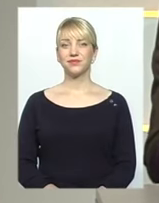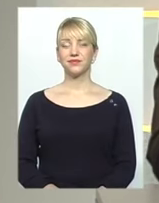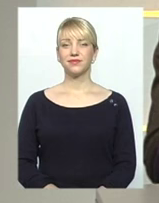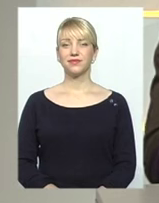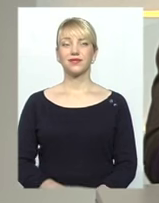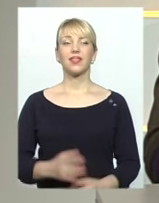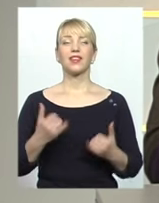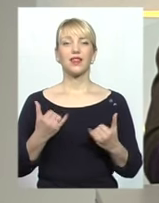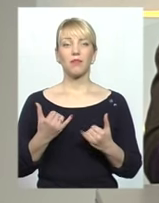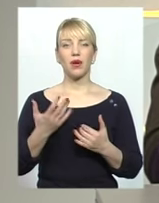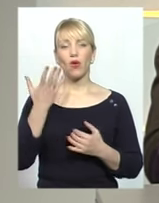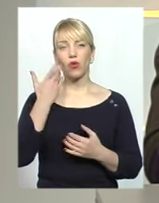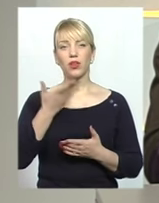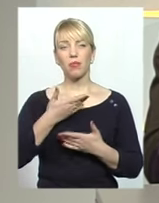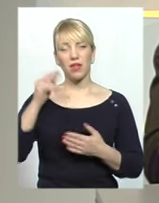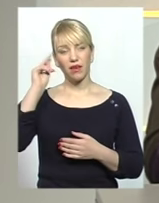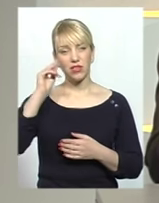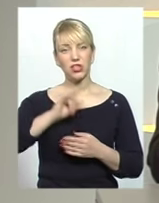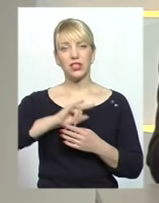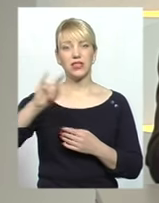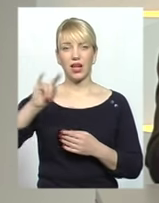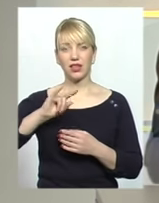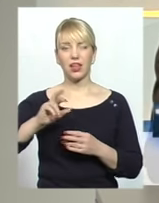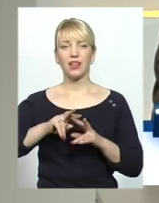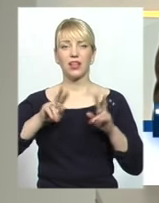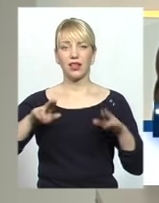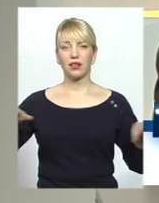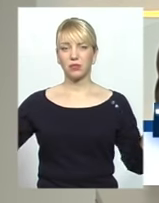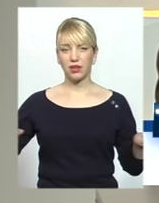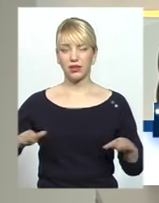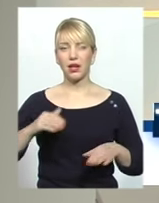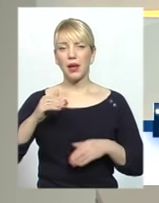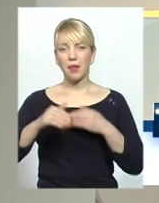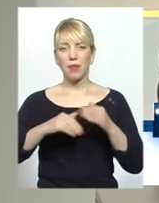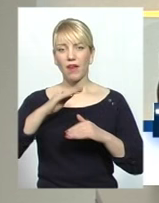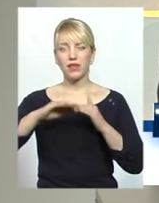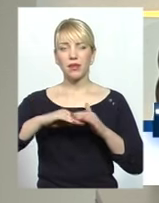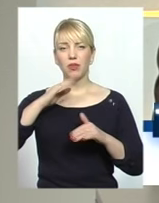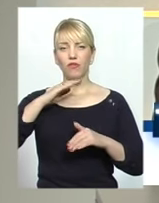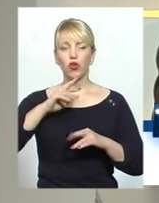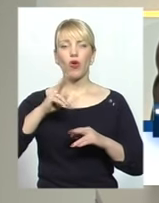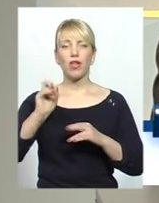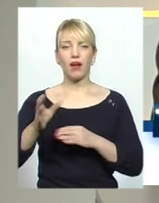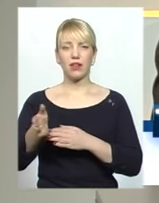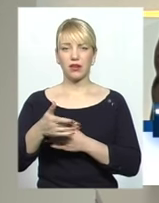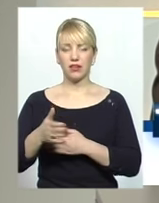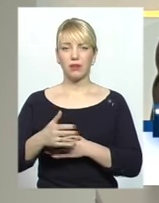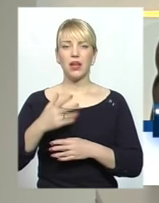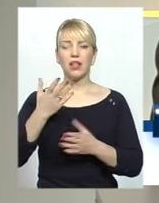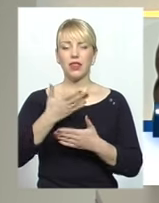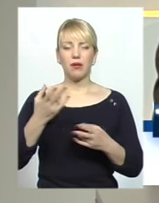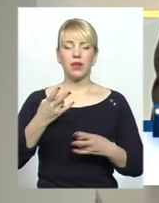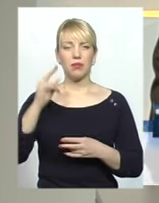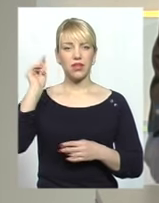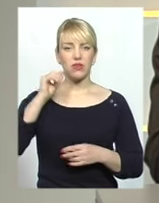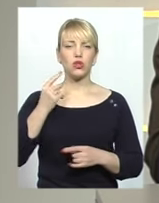Тепер, коли ми навчилися літати у небі, птахи, плавати під водою, як риби, нам не вистачає одного. Навчитися жити на землі,